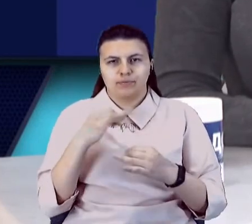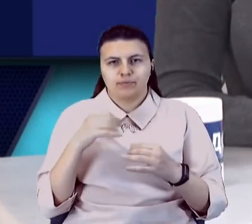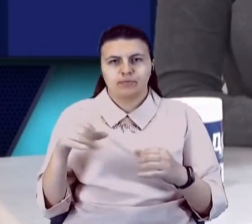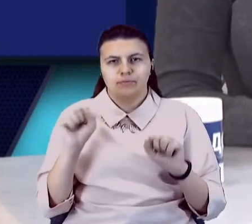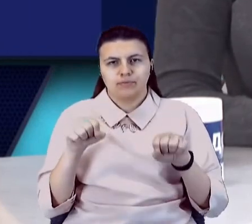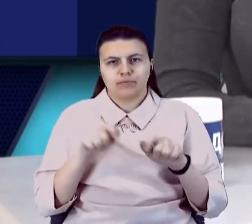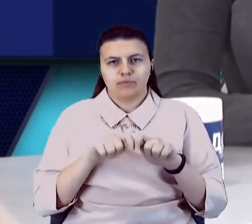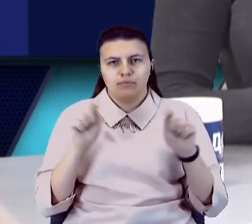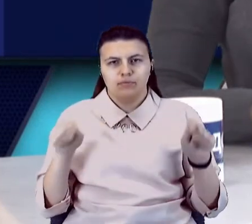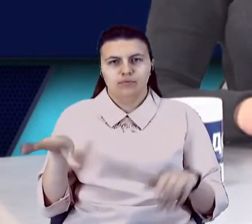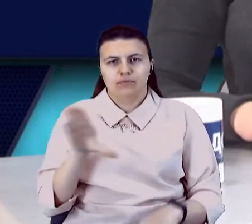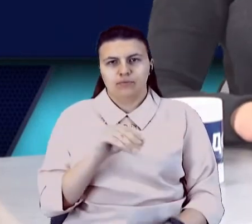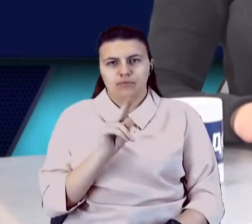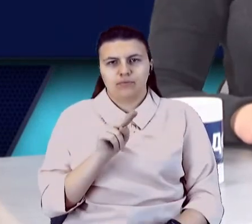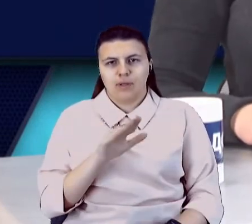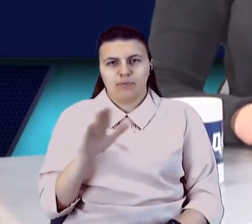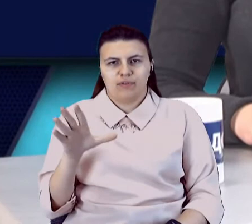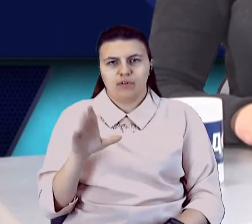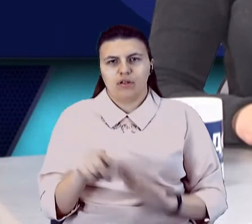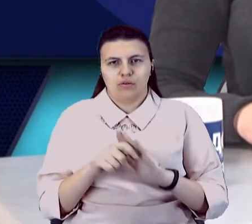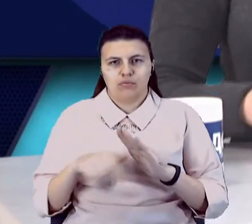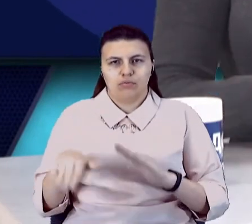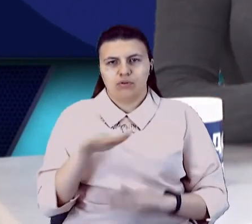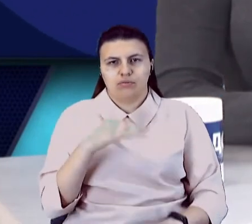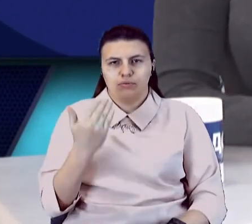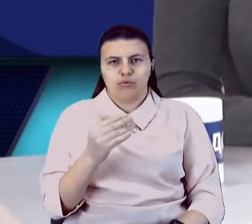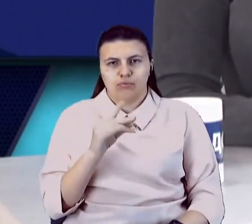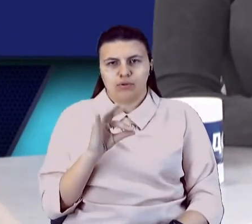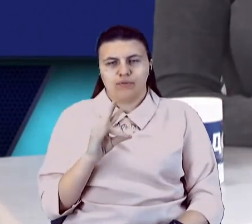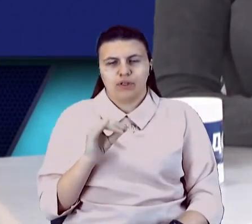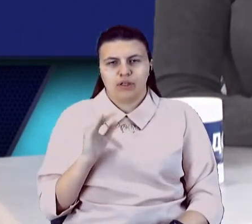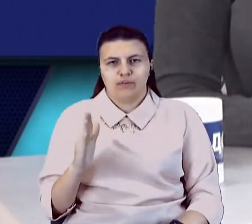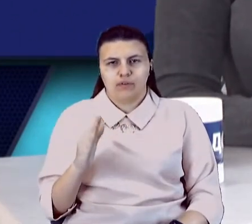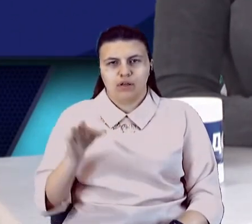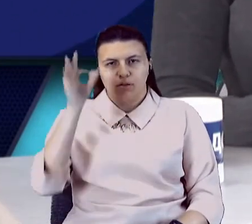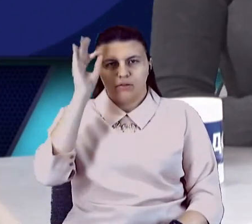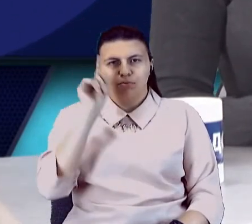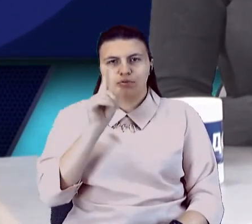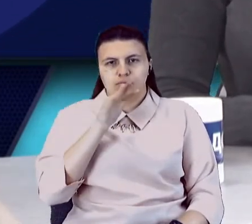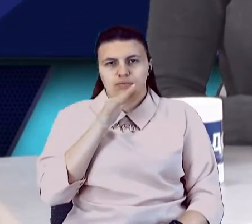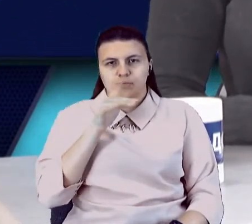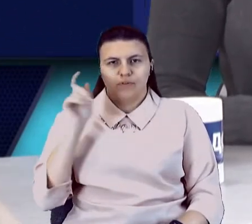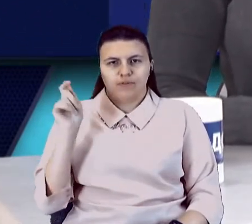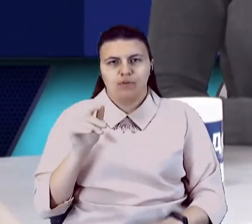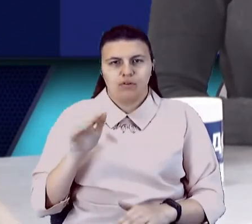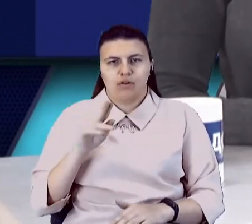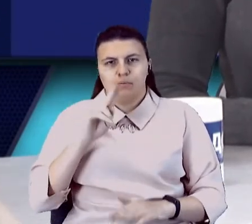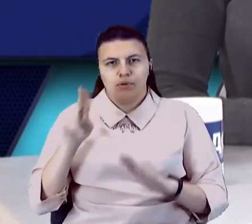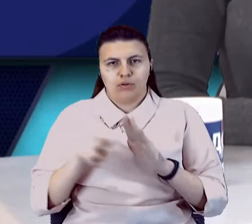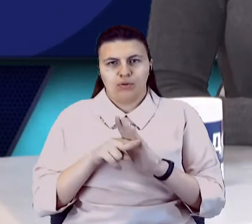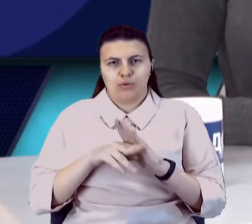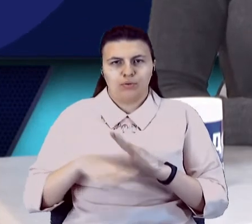всіх КПВВ на Донбасі з боку бойовиків. Нагадаємо, що під час в'їзду на підконтрольну уряду України